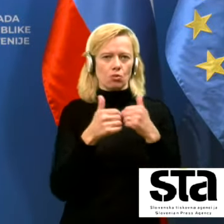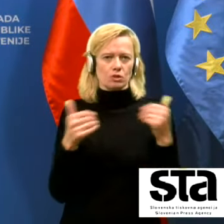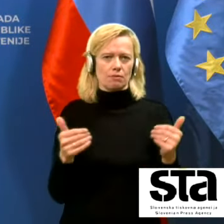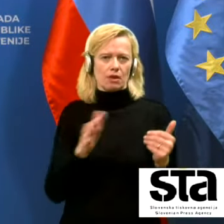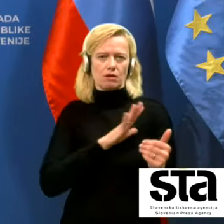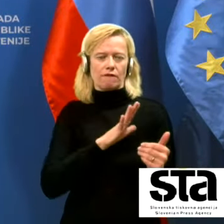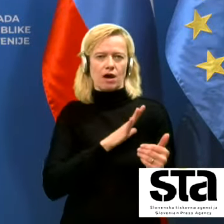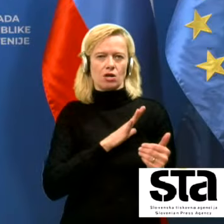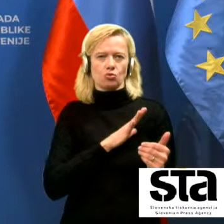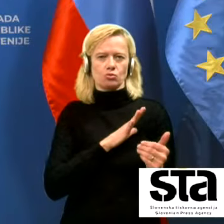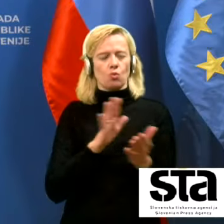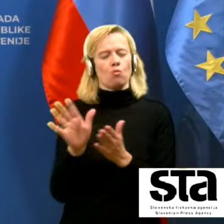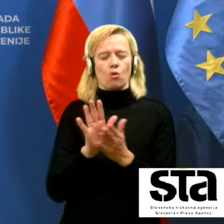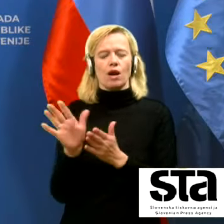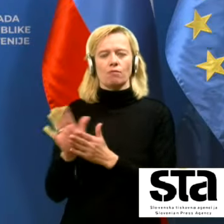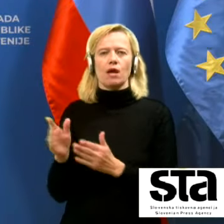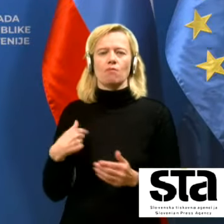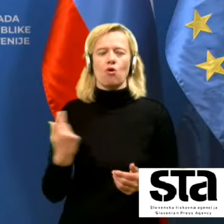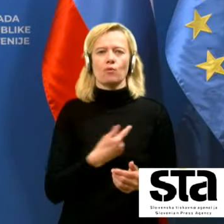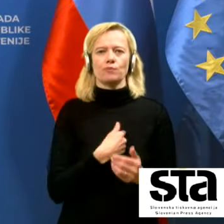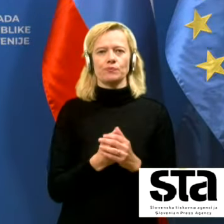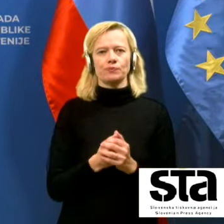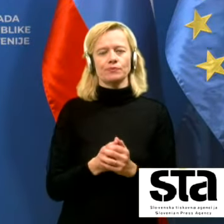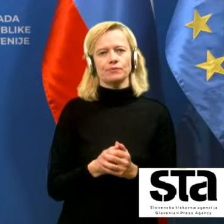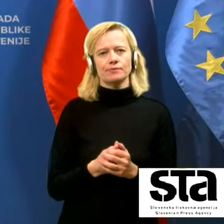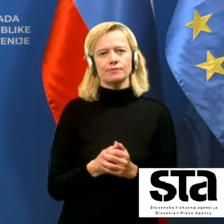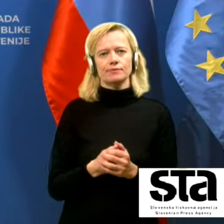nevarnosti uporabljamo in in in